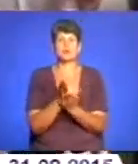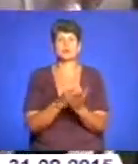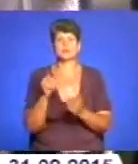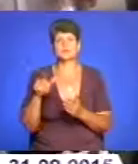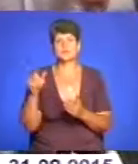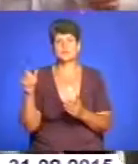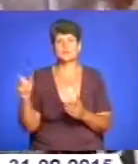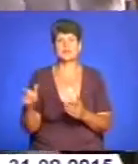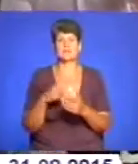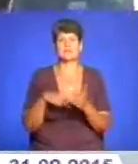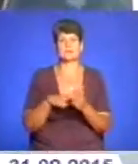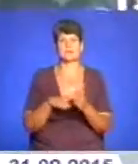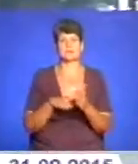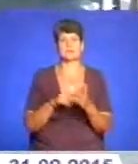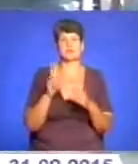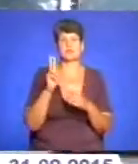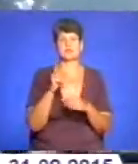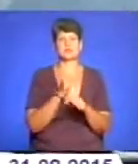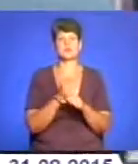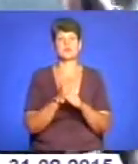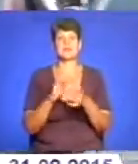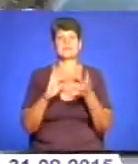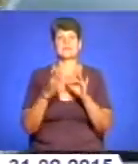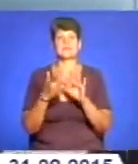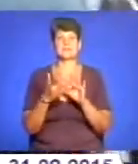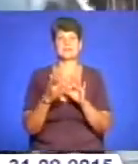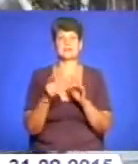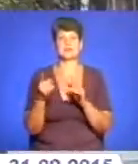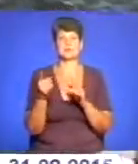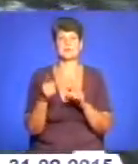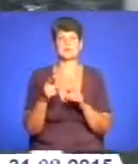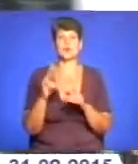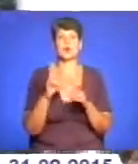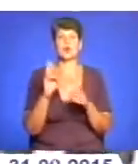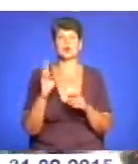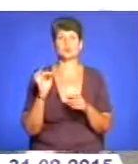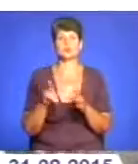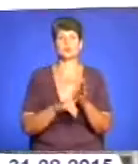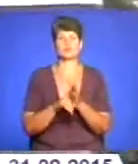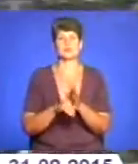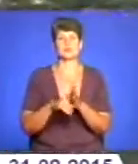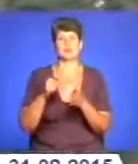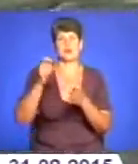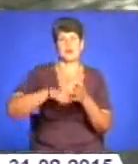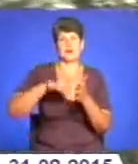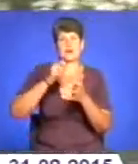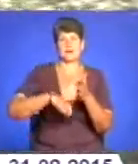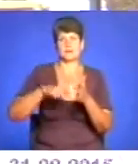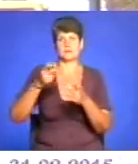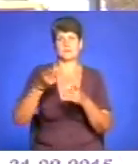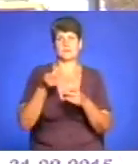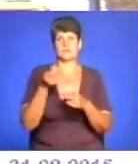міських тролейбусах працює Wi-Fi. Тернопільські кондуктори почали тестувати автоматизовану систему оплати за проїзд.